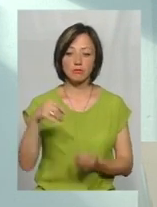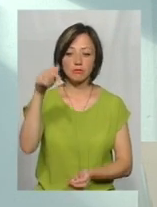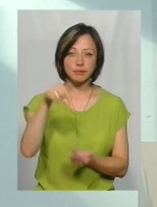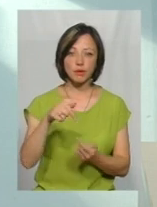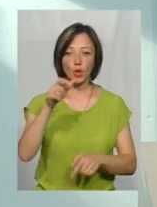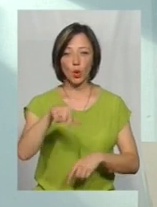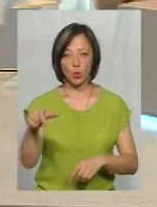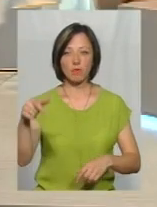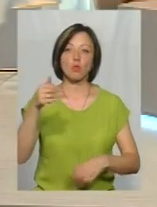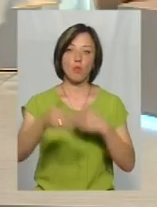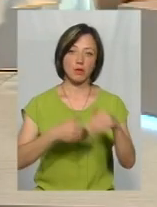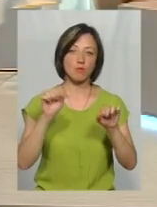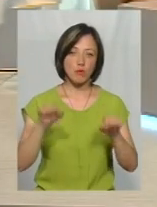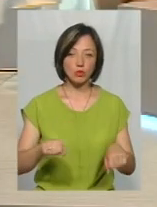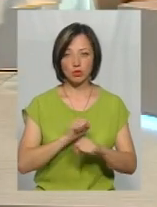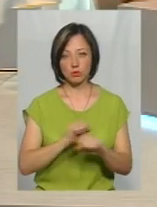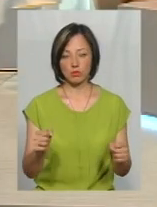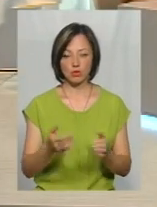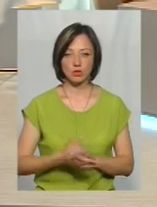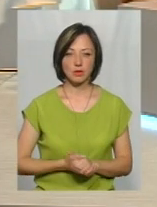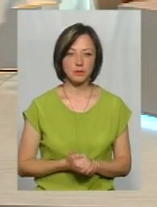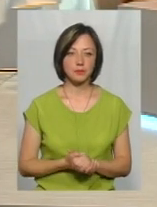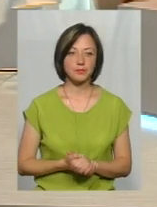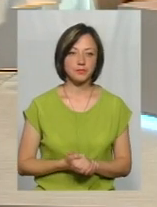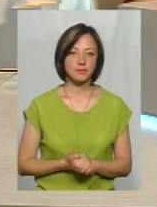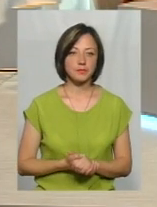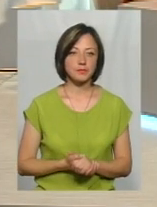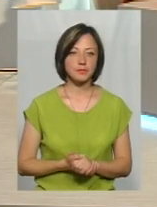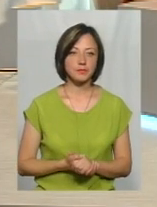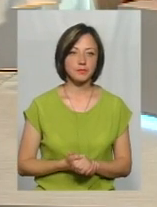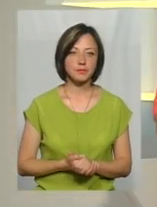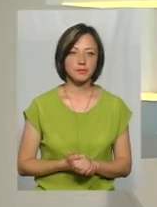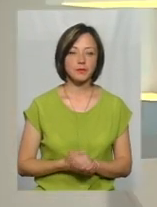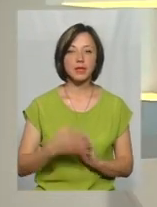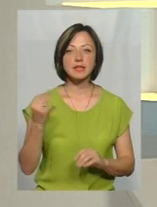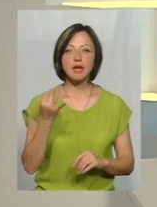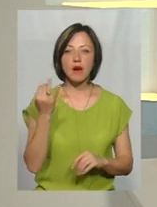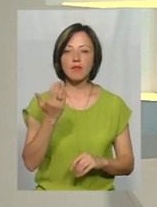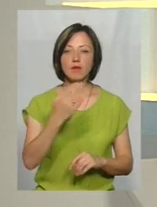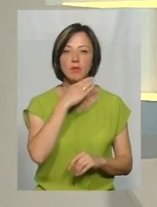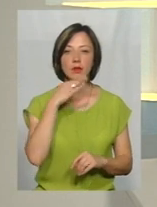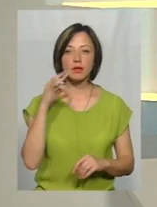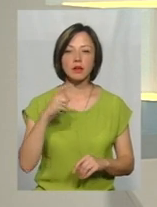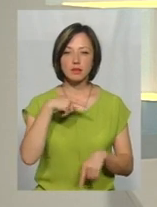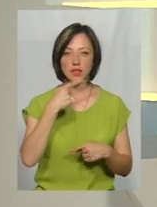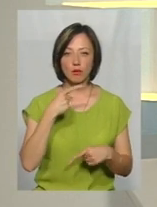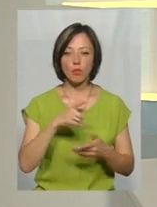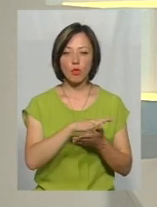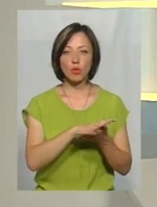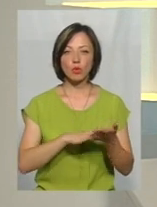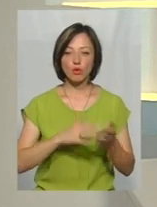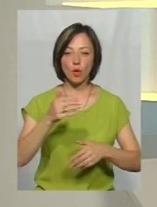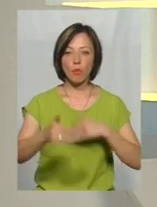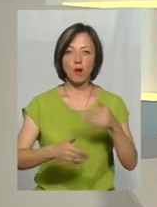дійсно людям там буде безпечно в подальшому відпочивати, чи не буде. І от цікаво, ви не раз зауважували, що впродовж